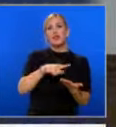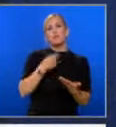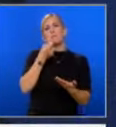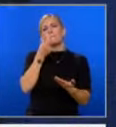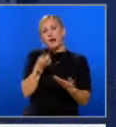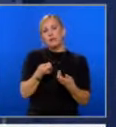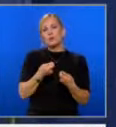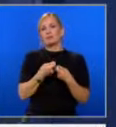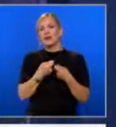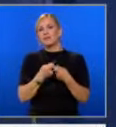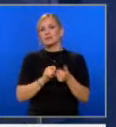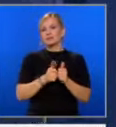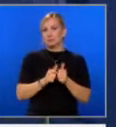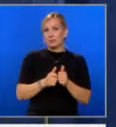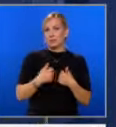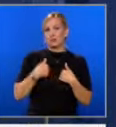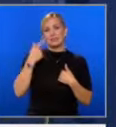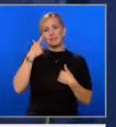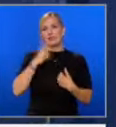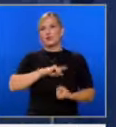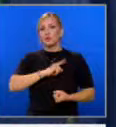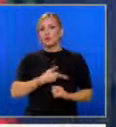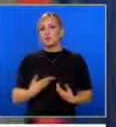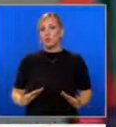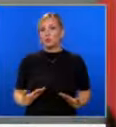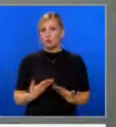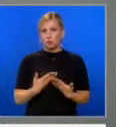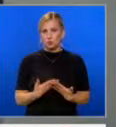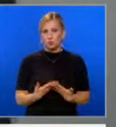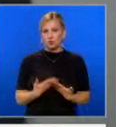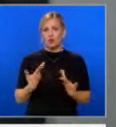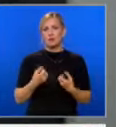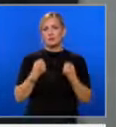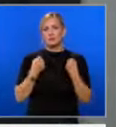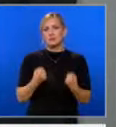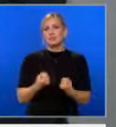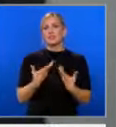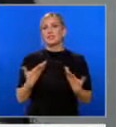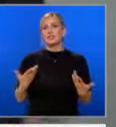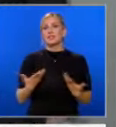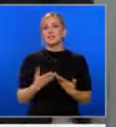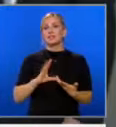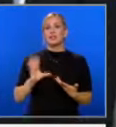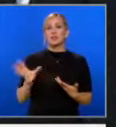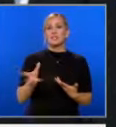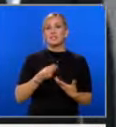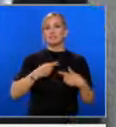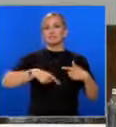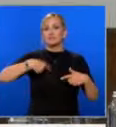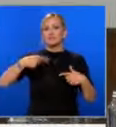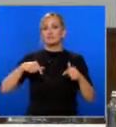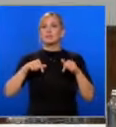занимавал с спорт, знае какви усилия са необходими, колко тежък е квалификационния цикъл,